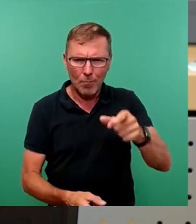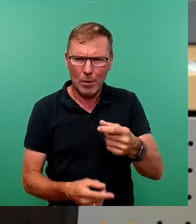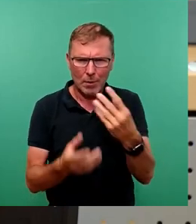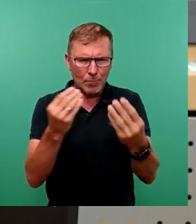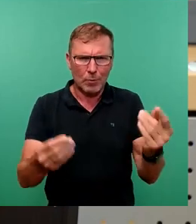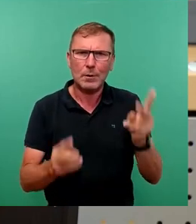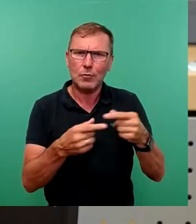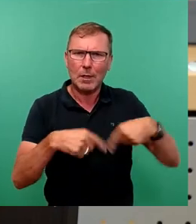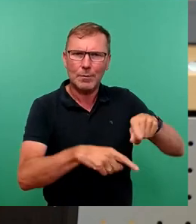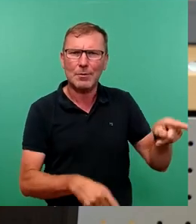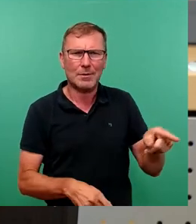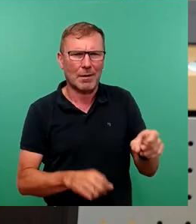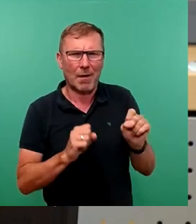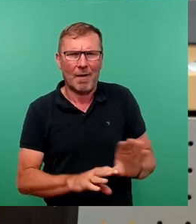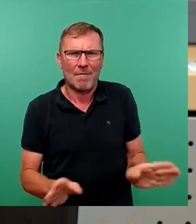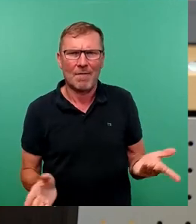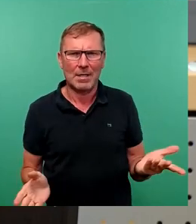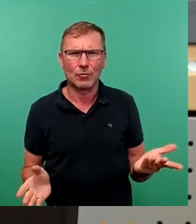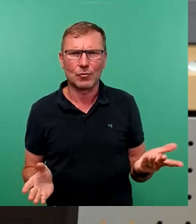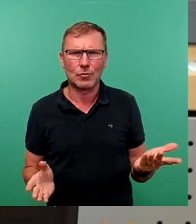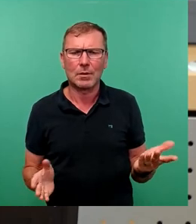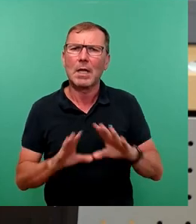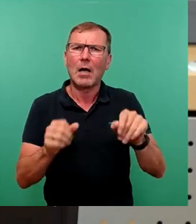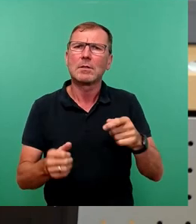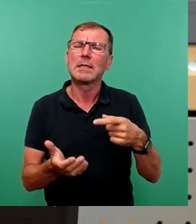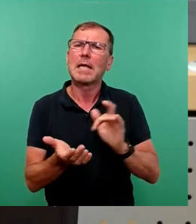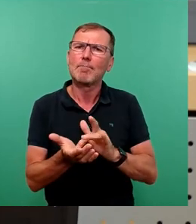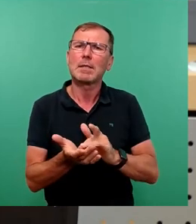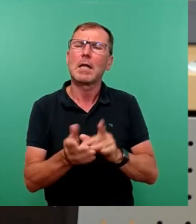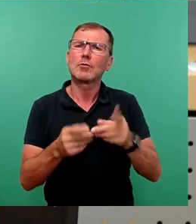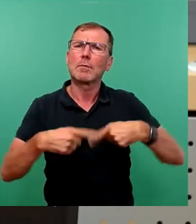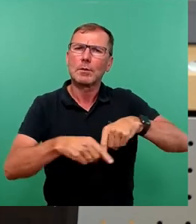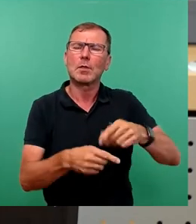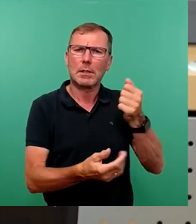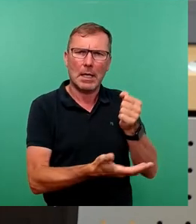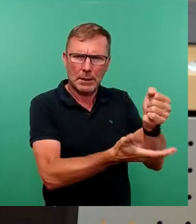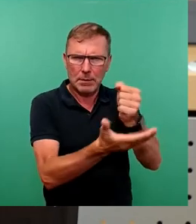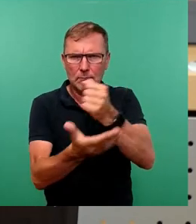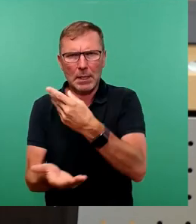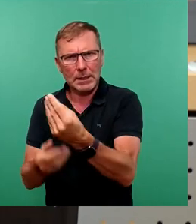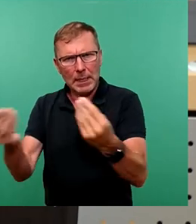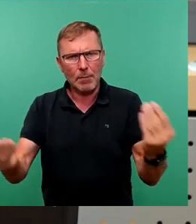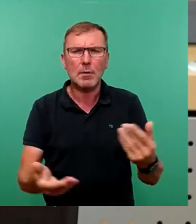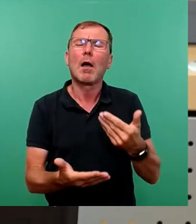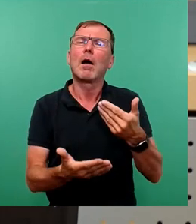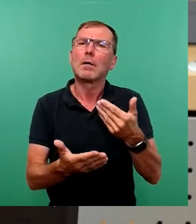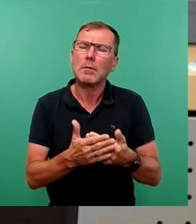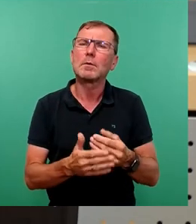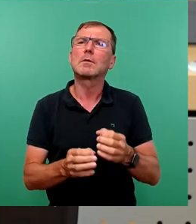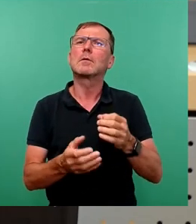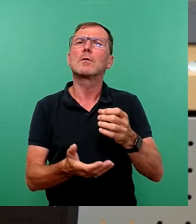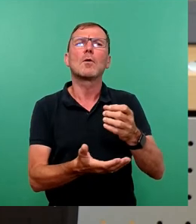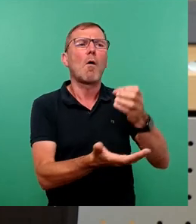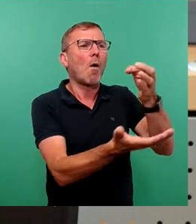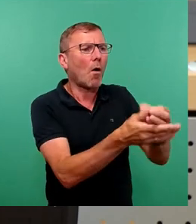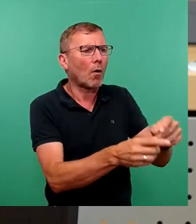Stadtbezogenen. Deswegen wurden ja diese Haushaltsmittel eigentlich mal den Stadtbezogenen zwar an die Hand gegeben, um, ich sage mal so, ihr Ortsbild zu verschönern,